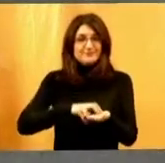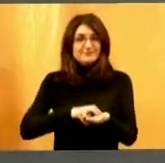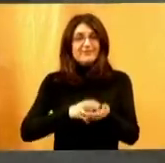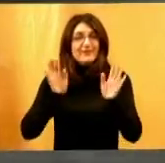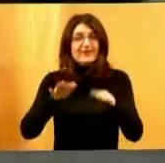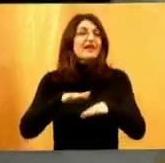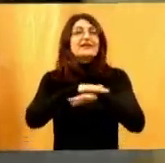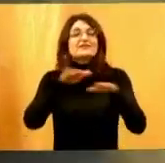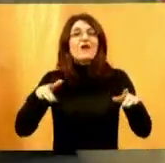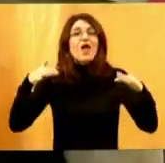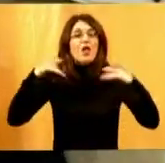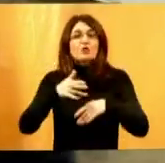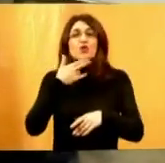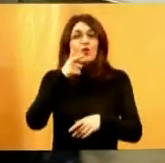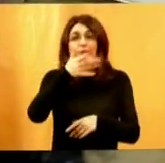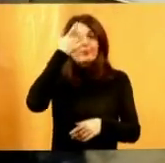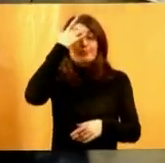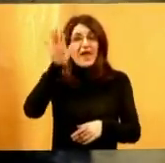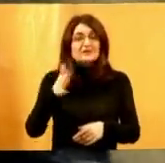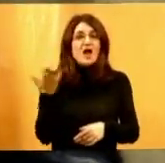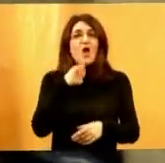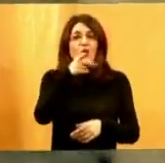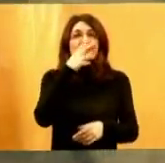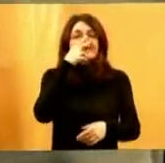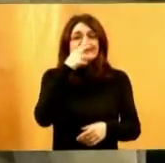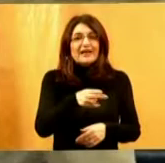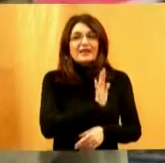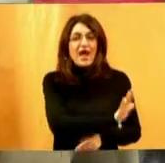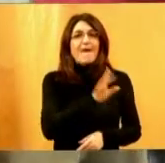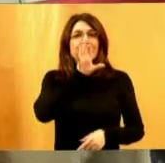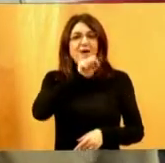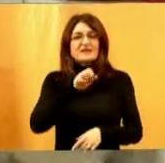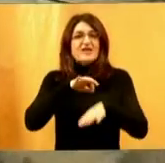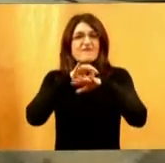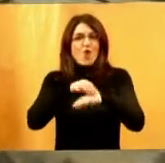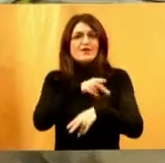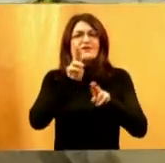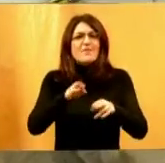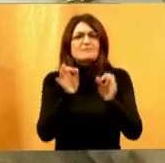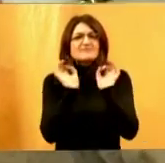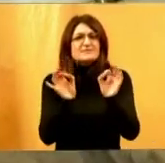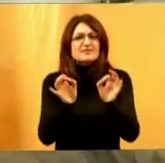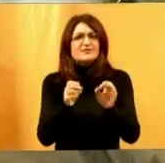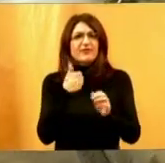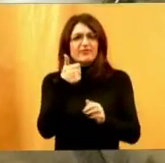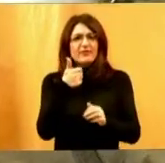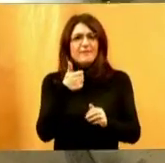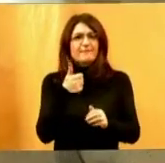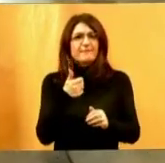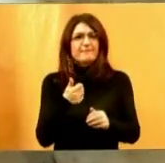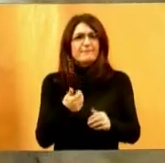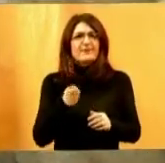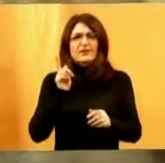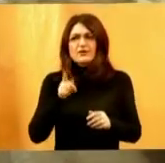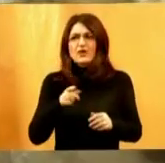ljudi koji ne znaju kako izgleda pas vodič vide, da on ima specijalno na sebi jedan...